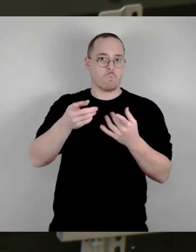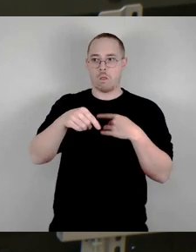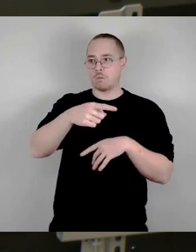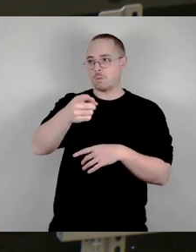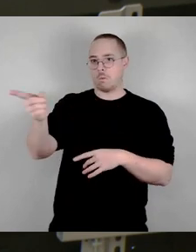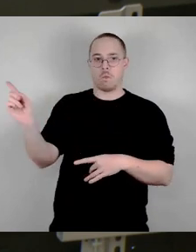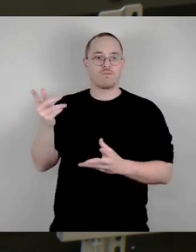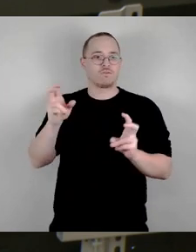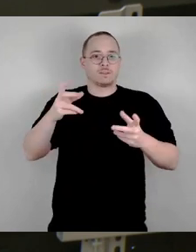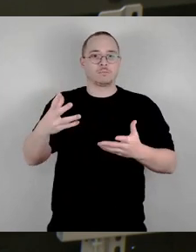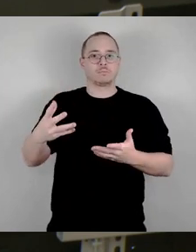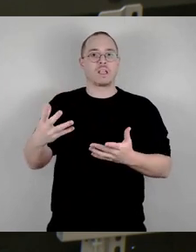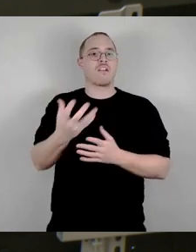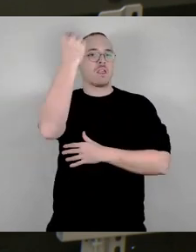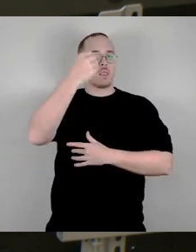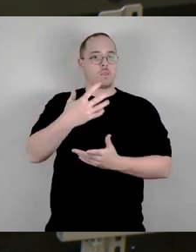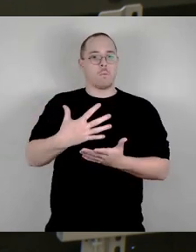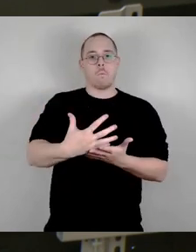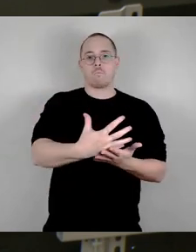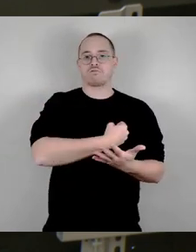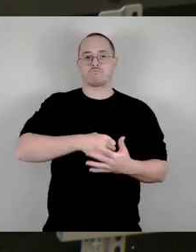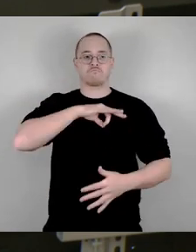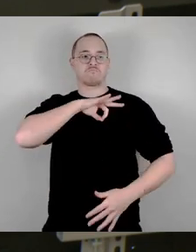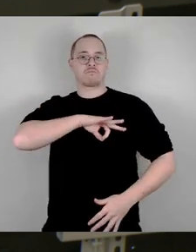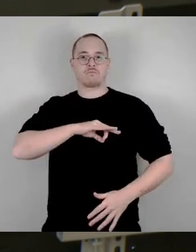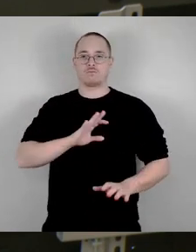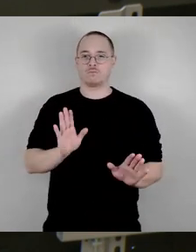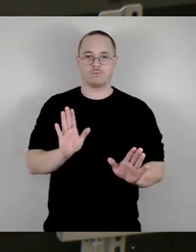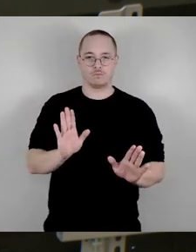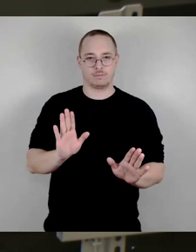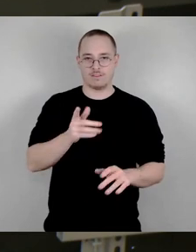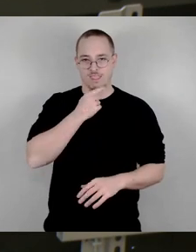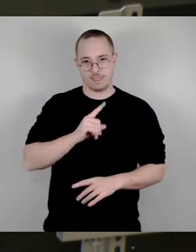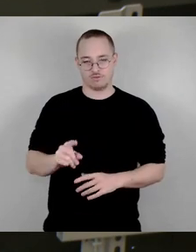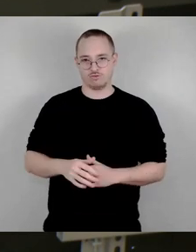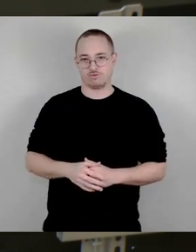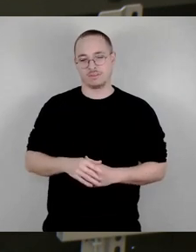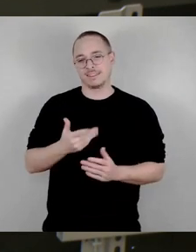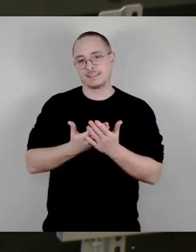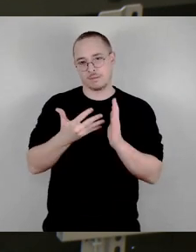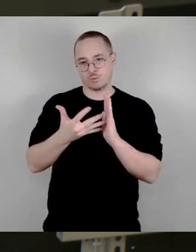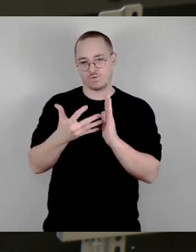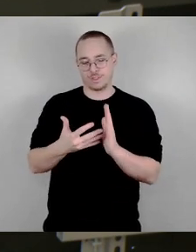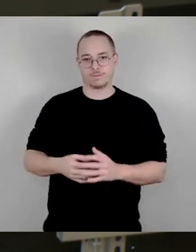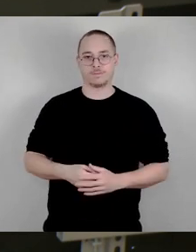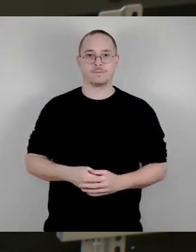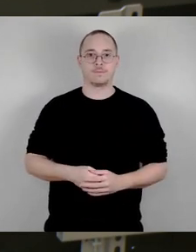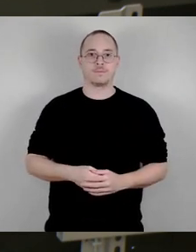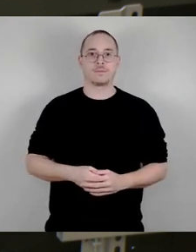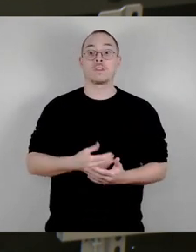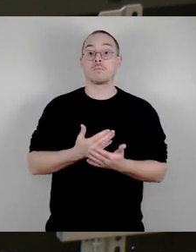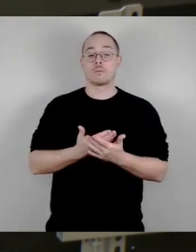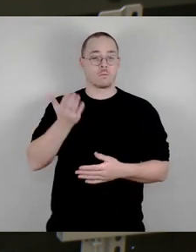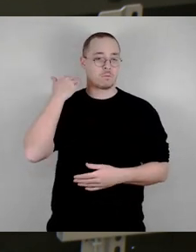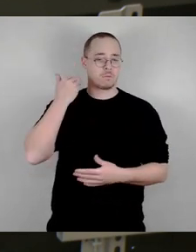des Verfahrens. Zu prüfen ist vielleicht auch, als Eigentümer dort Flächen angekauft haben, da waren die